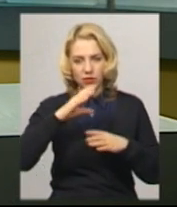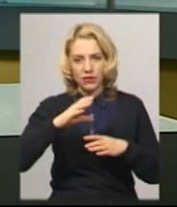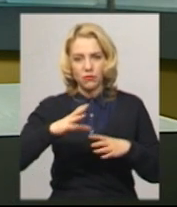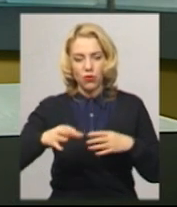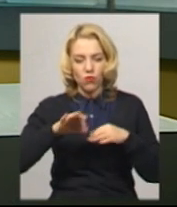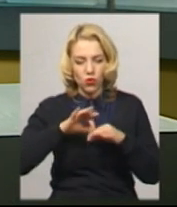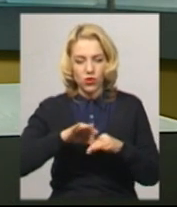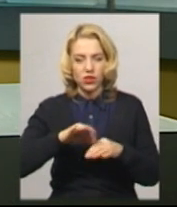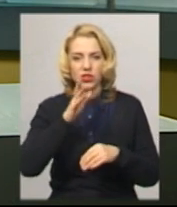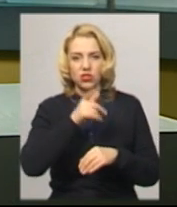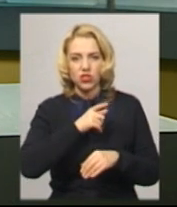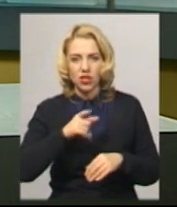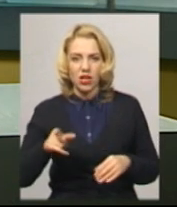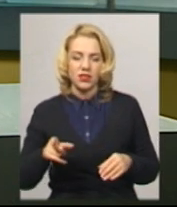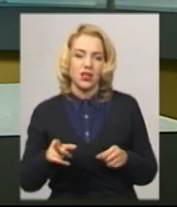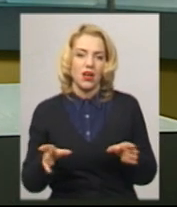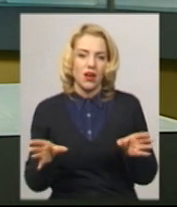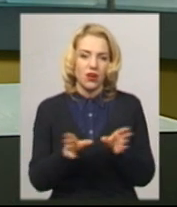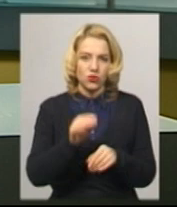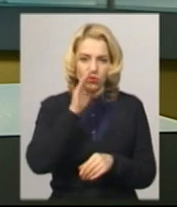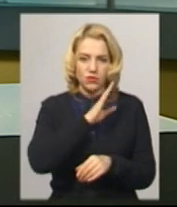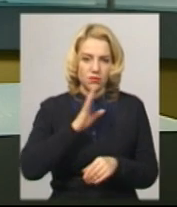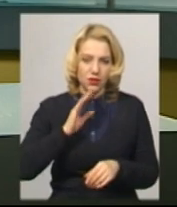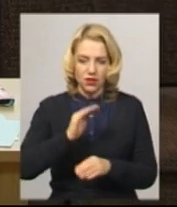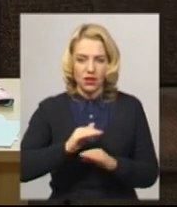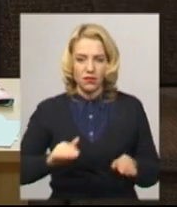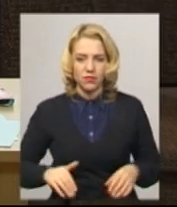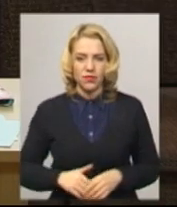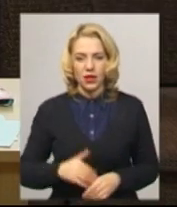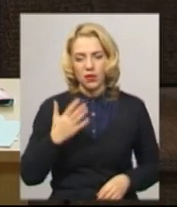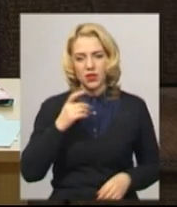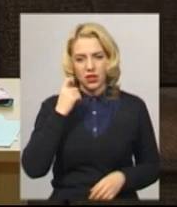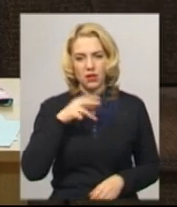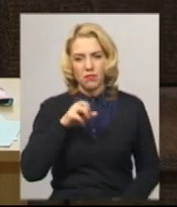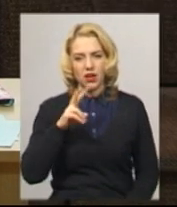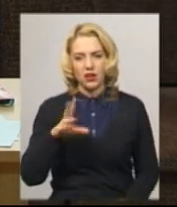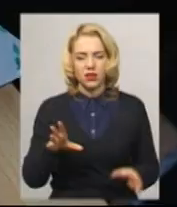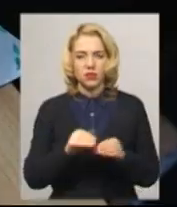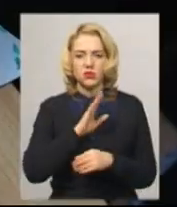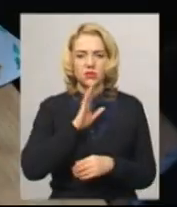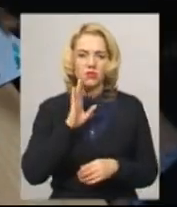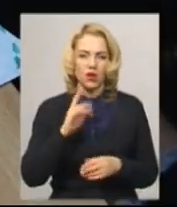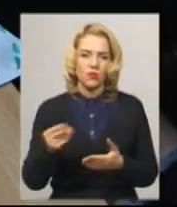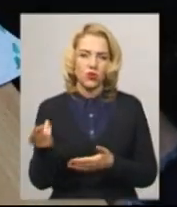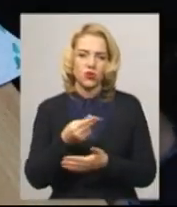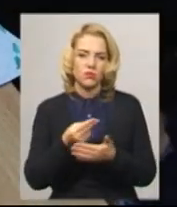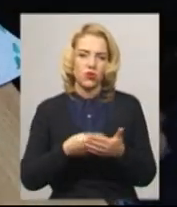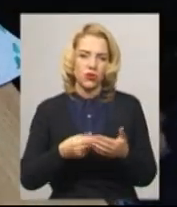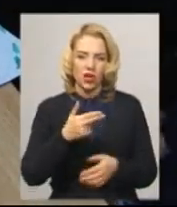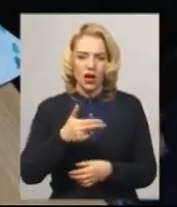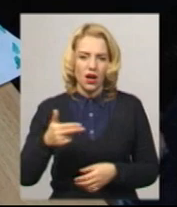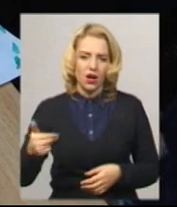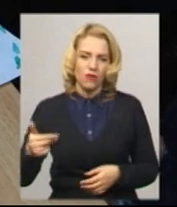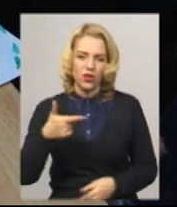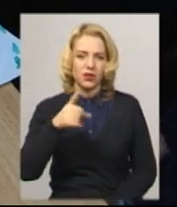пізнавати мистецтво разом. Подробиці далі у сюжеті. П'ятирічний Марк разом із мамою Марією розмальовують аквареллю гіпсові